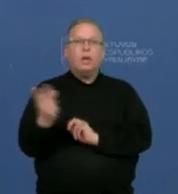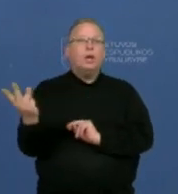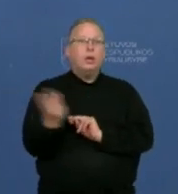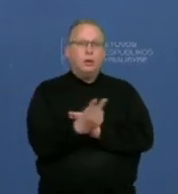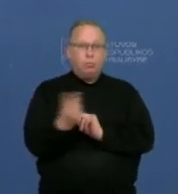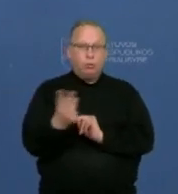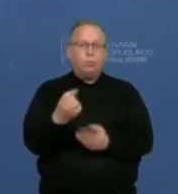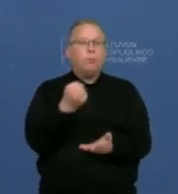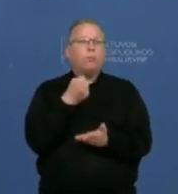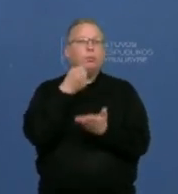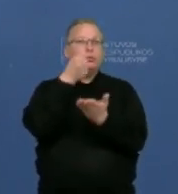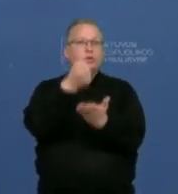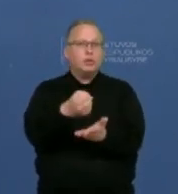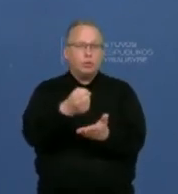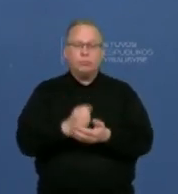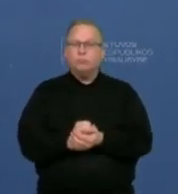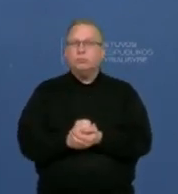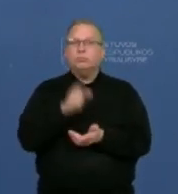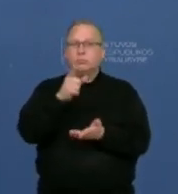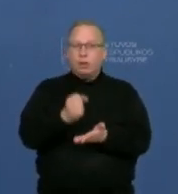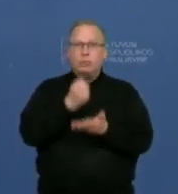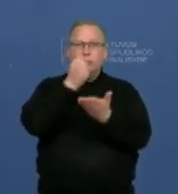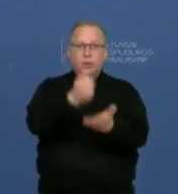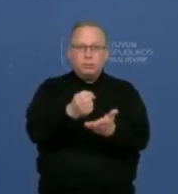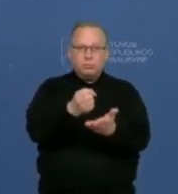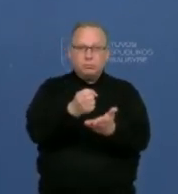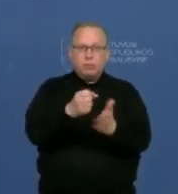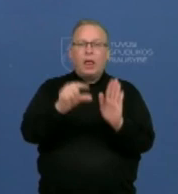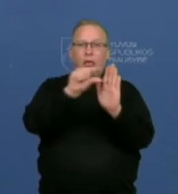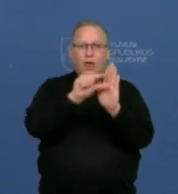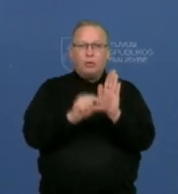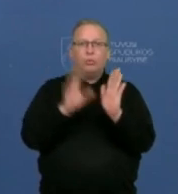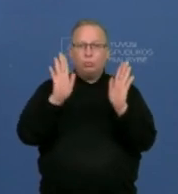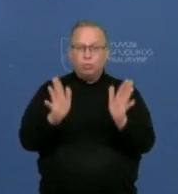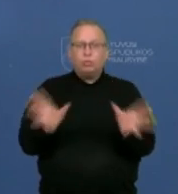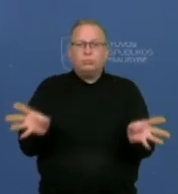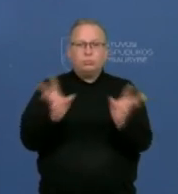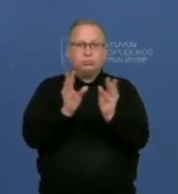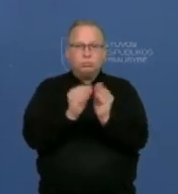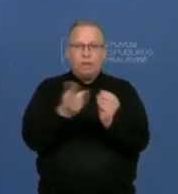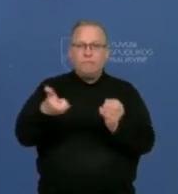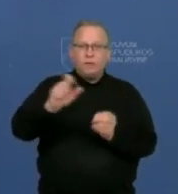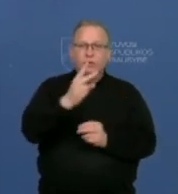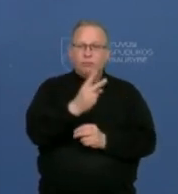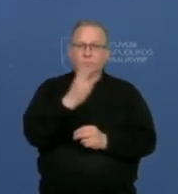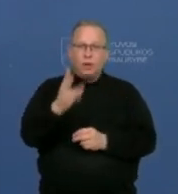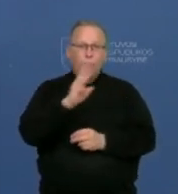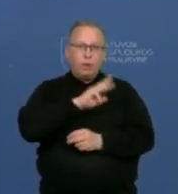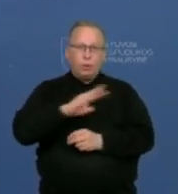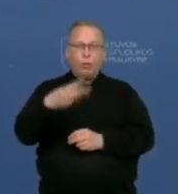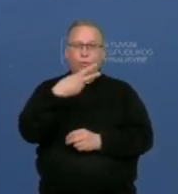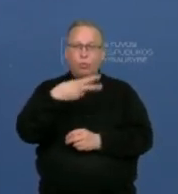biudžeto išlaido įlūtas būtų konsoliduotos ir virš 33 milijonų eurų